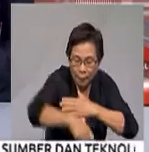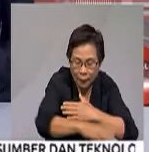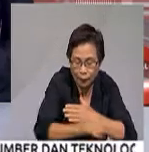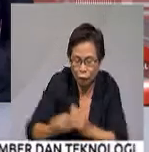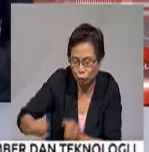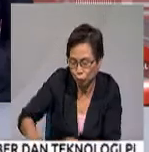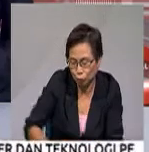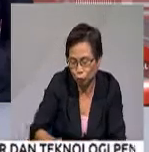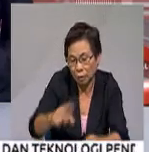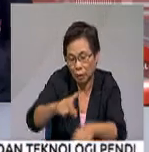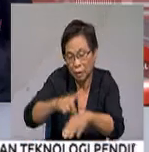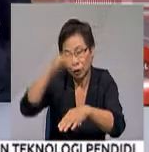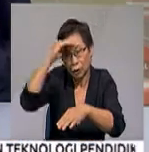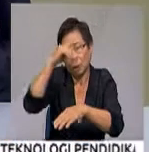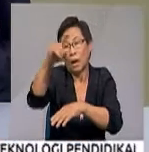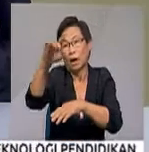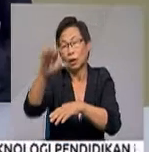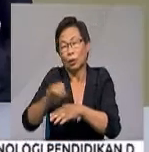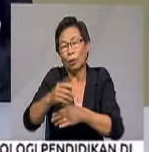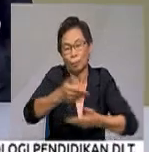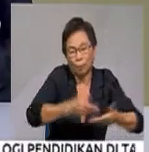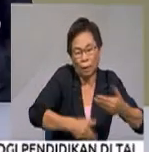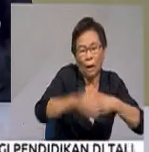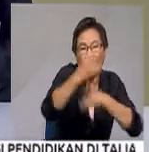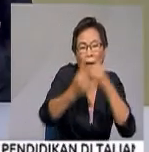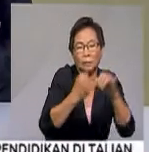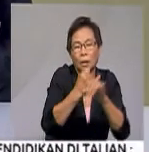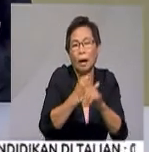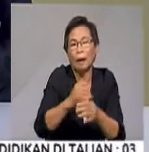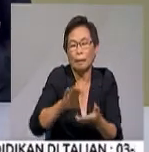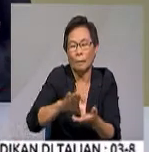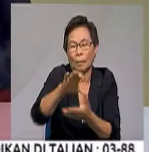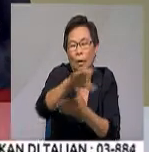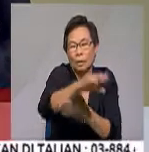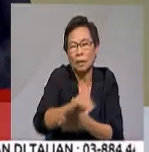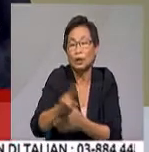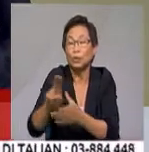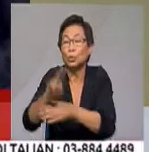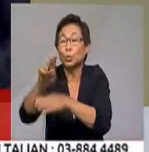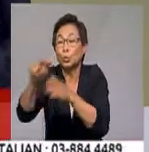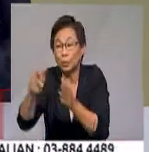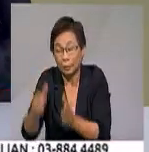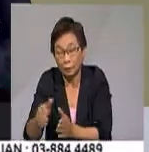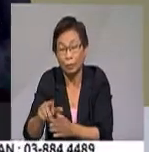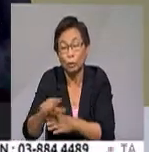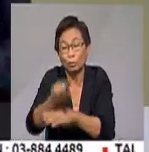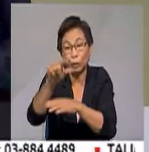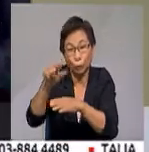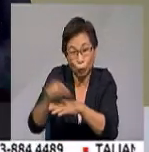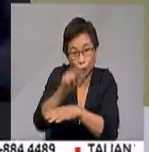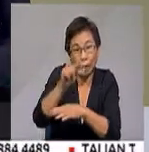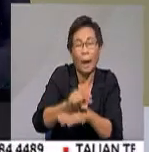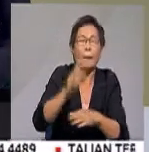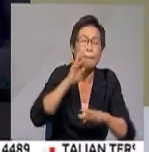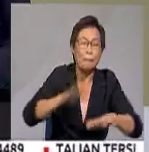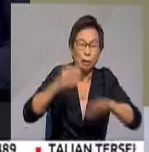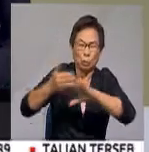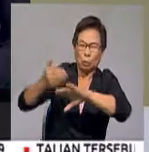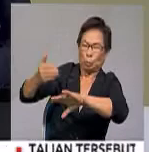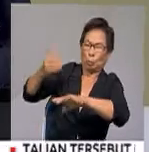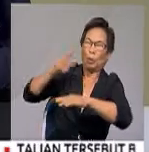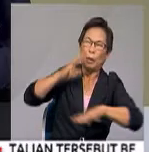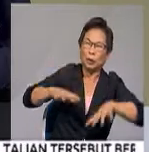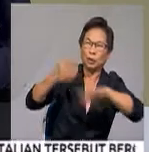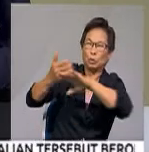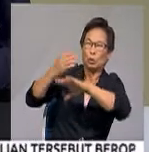negeri itu. Esko Perdagangan Antarabangsa Pelaburan dan Utiliti, Jimmy Puah WC berkata, ia berikutan banjir sebelum ini yang